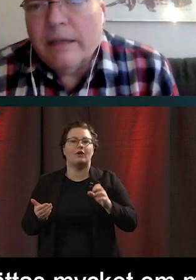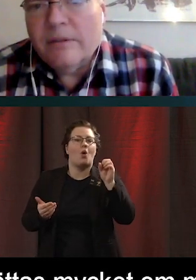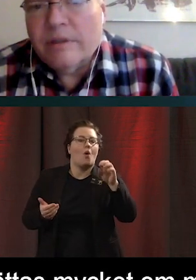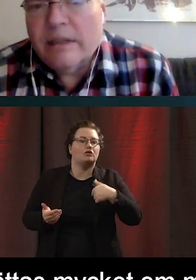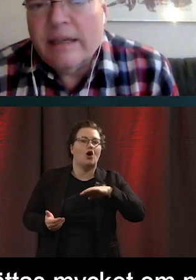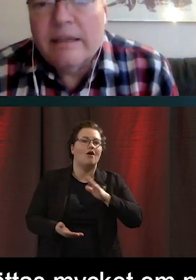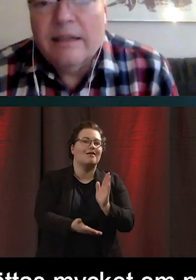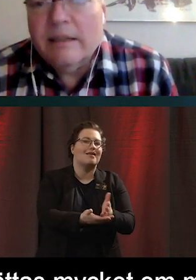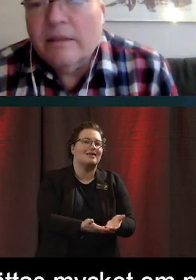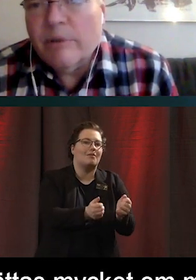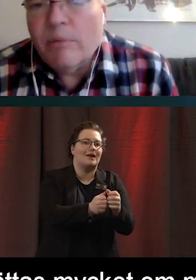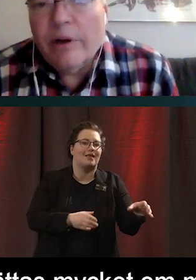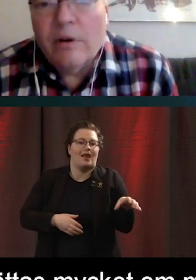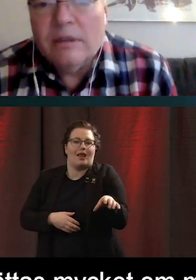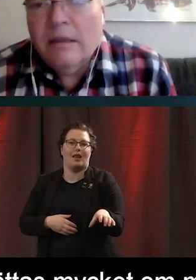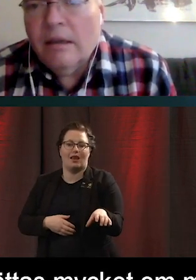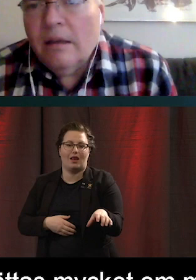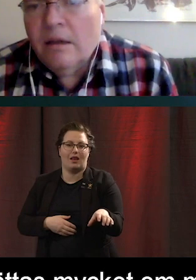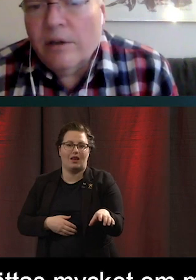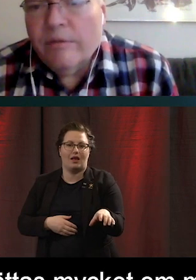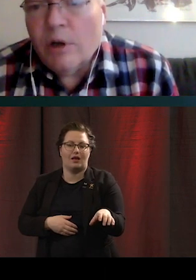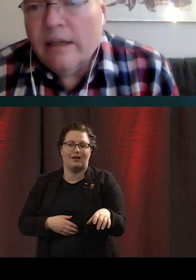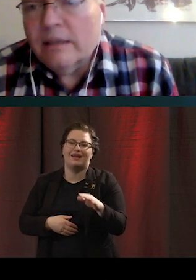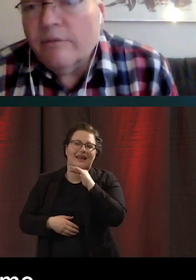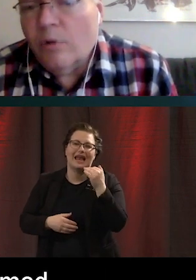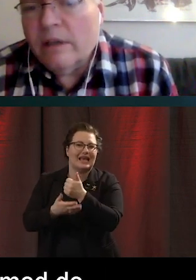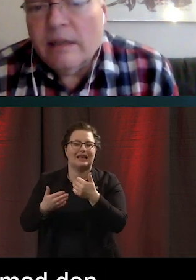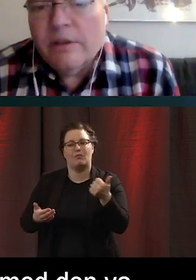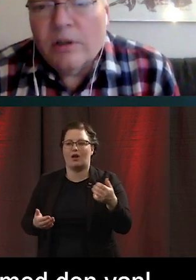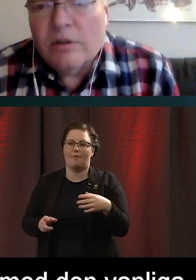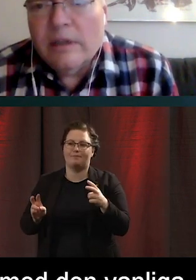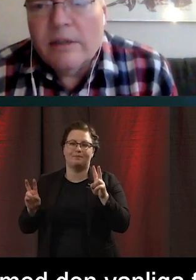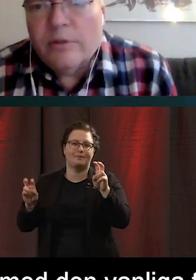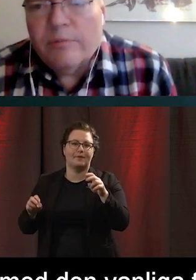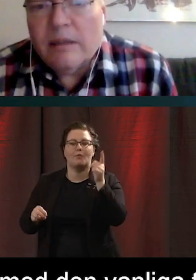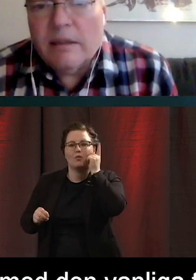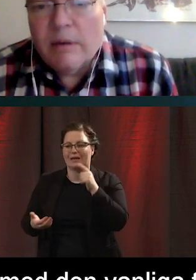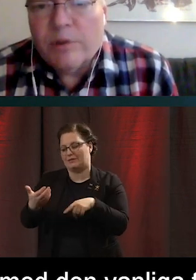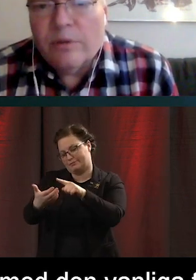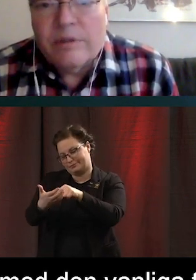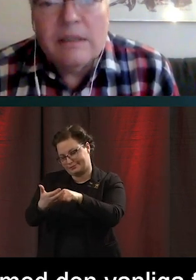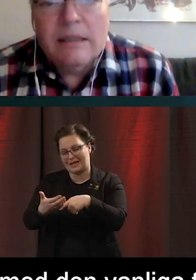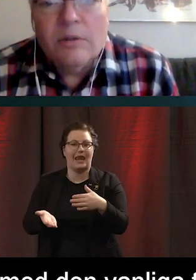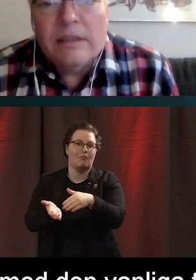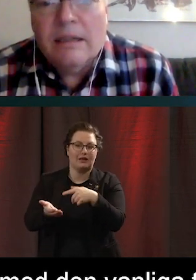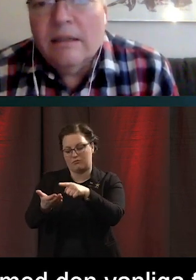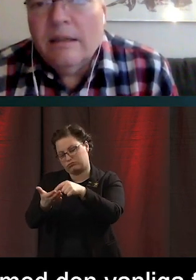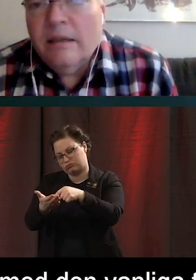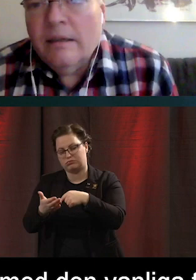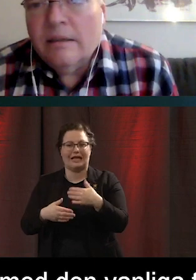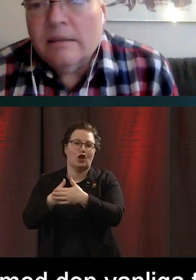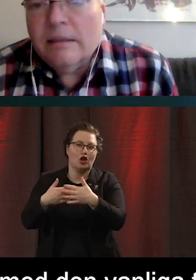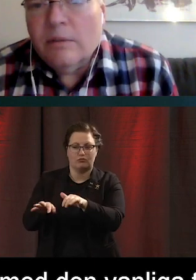hjälpmedlen. Så det räcker kanske inte med att bara ha den vanliga telefonen eller datorn eller surfplattan. Man måste också ha tillgång till